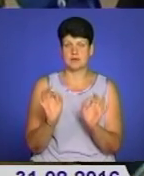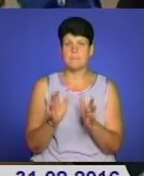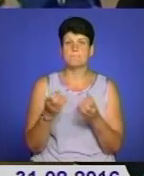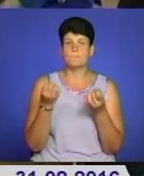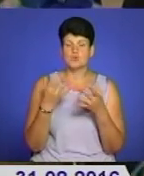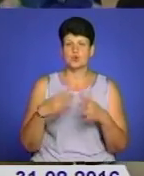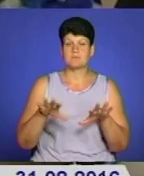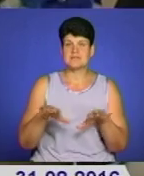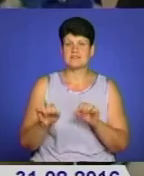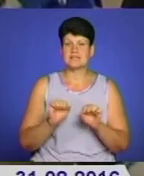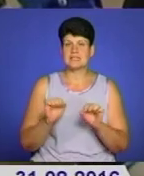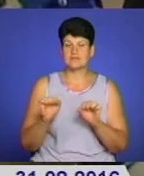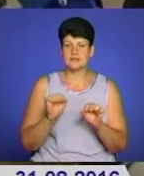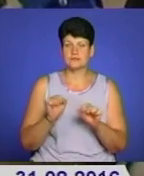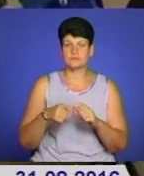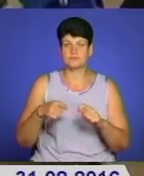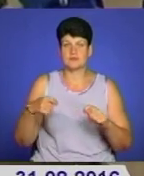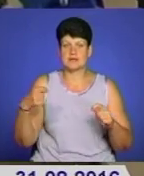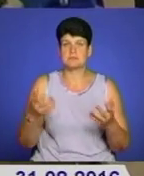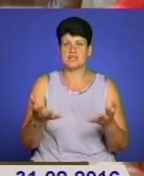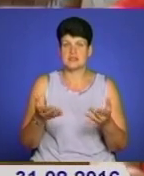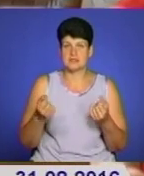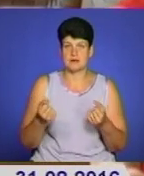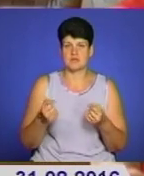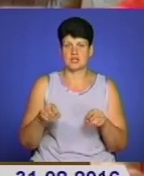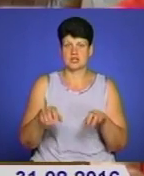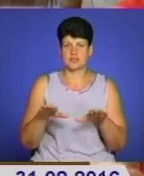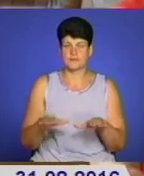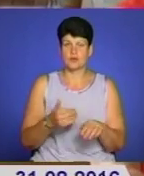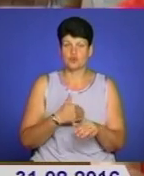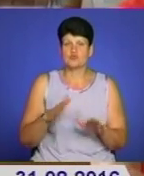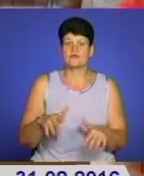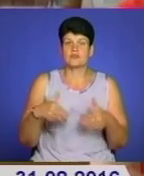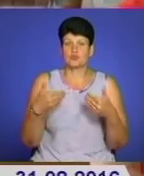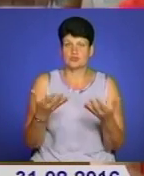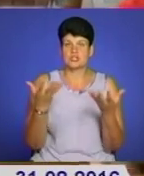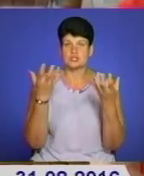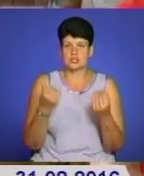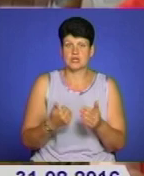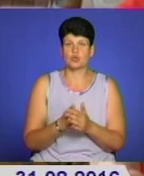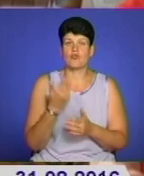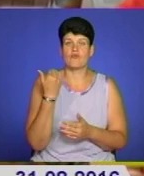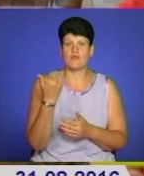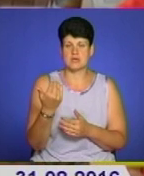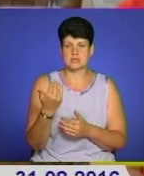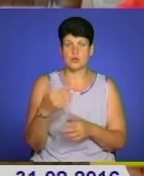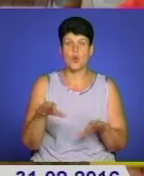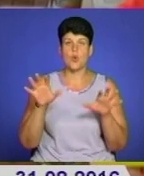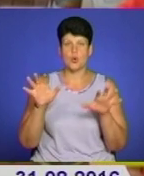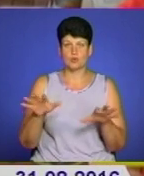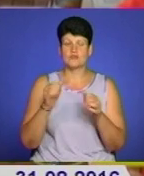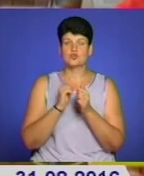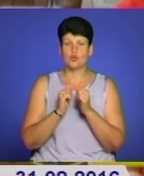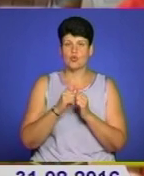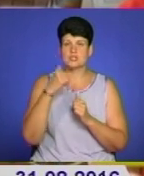місцеве керівництво зволікає із прийняттям кардинальних рішень. Хочу звернутися ще до вас голови, що кожен